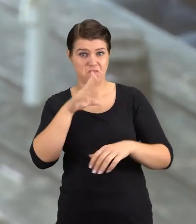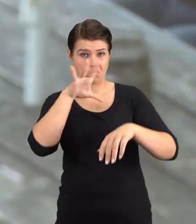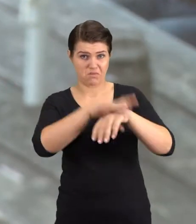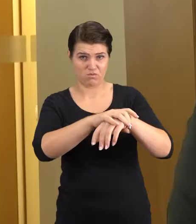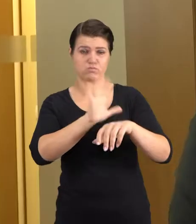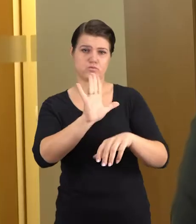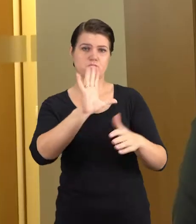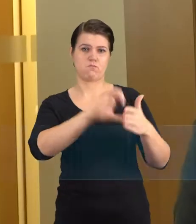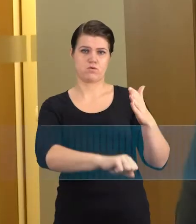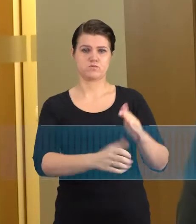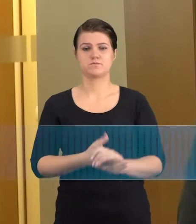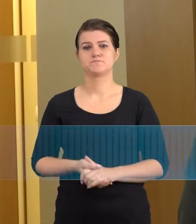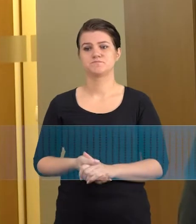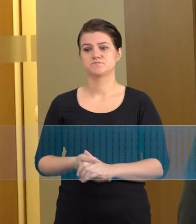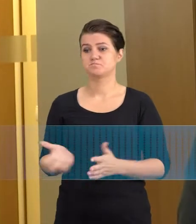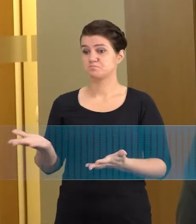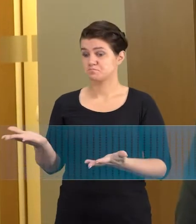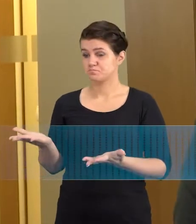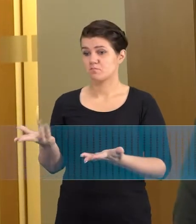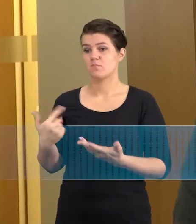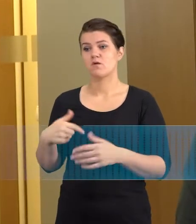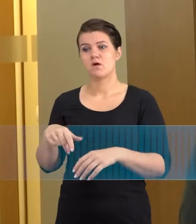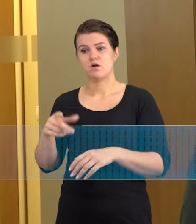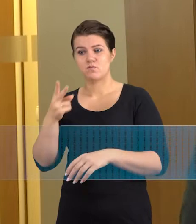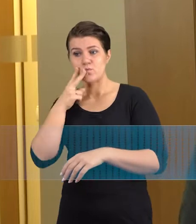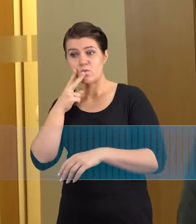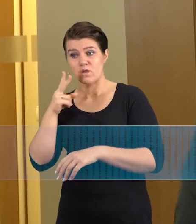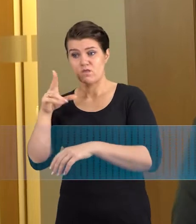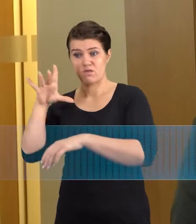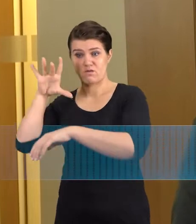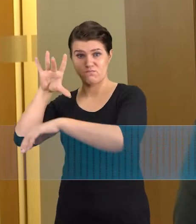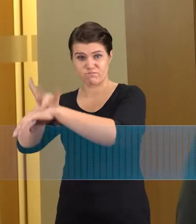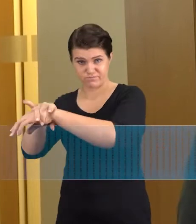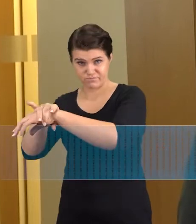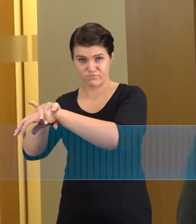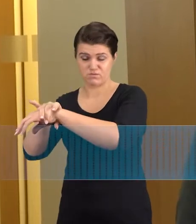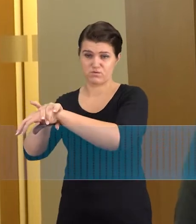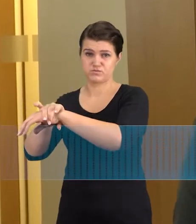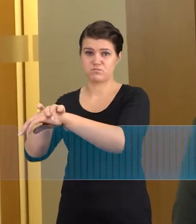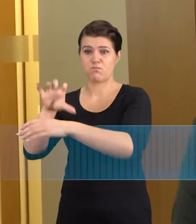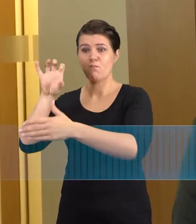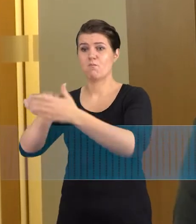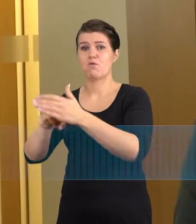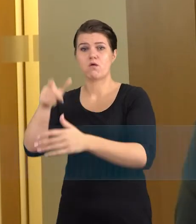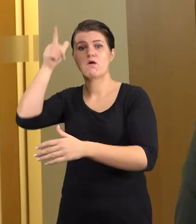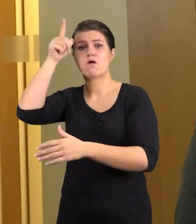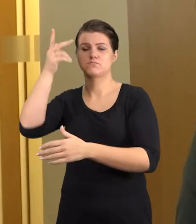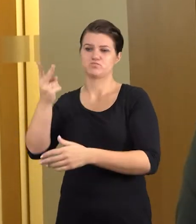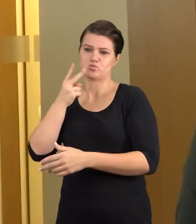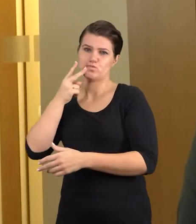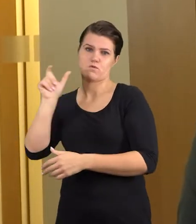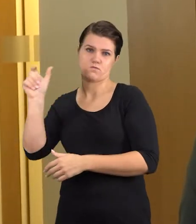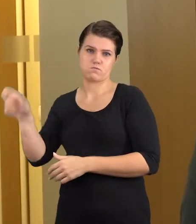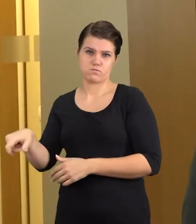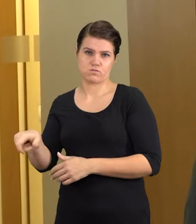taikyti baudas. Įsteigomis statymė atsakomybės nėra numatytos. Už tokį, sakykime, pažydimą yra baudžiami asmenis.